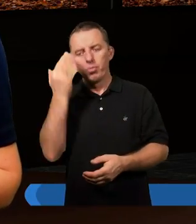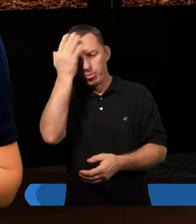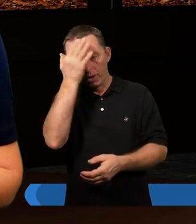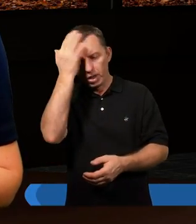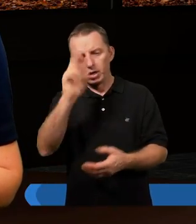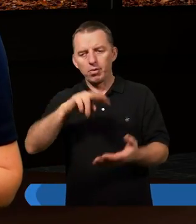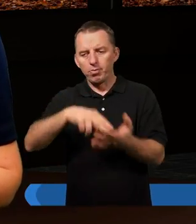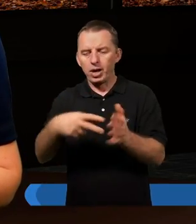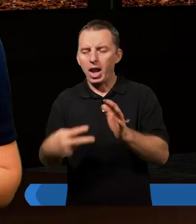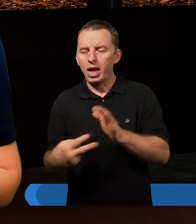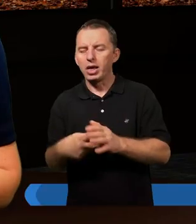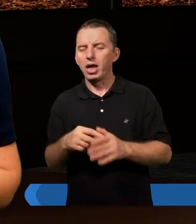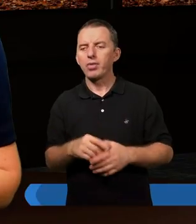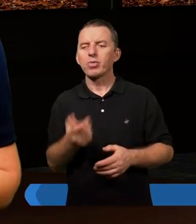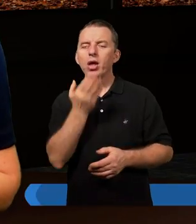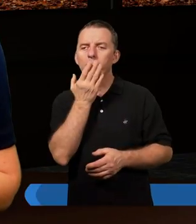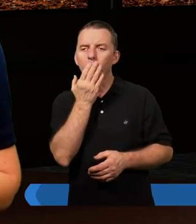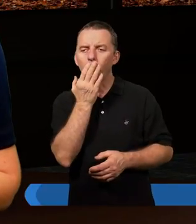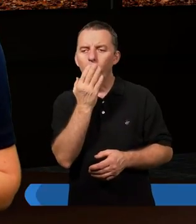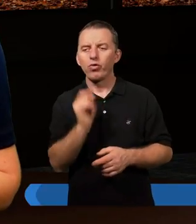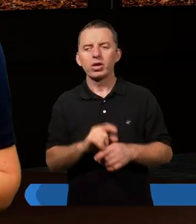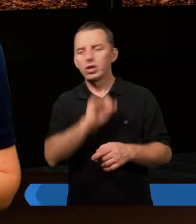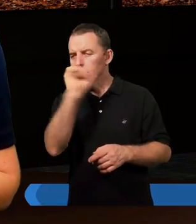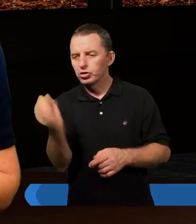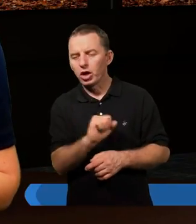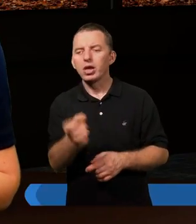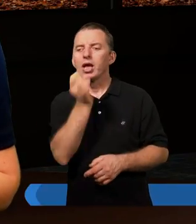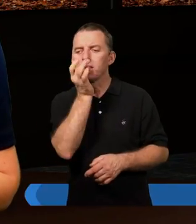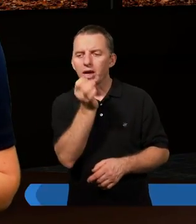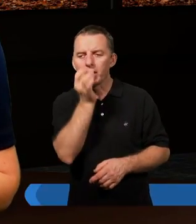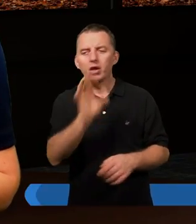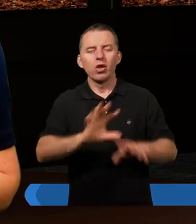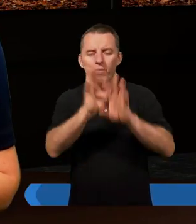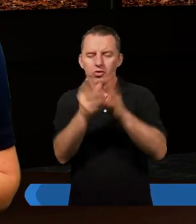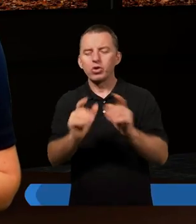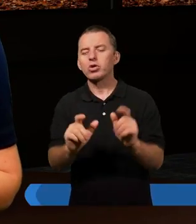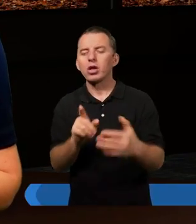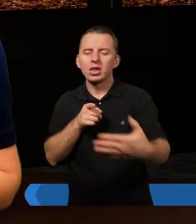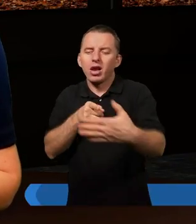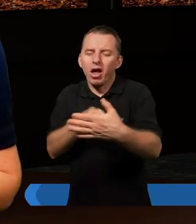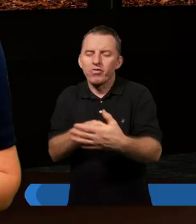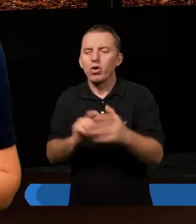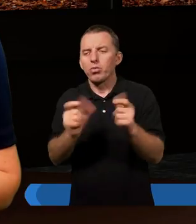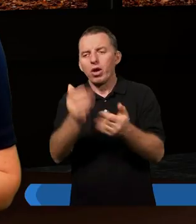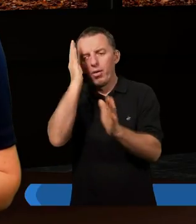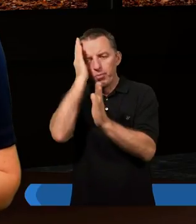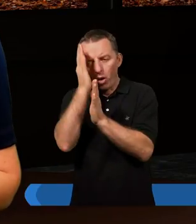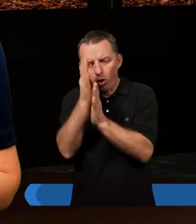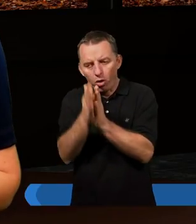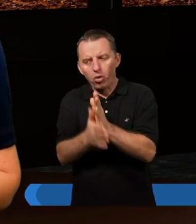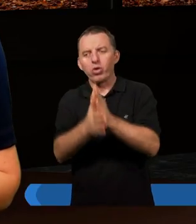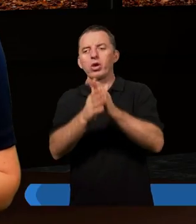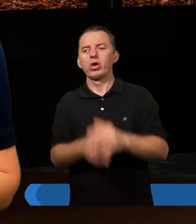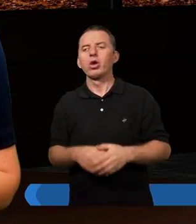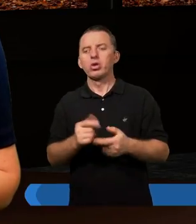plan. Nigdzie nie widać żadnej skargi. Po tym, co mu się wszystko przydarzało, on po prostu wypełniał